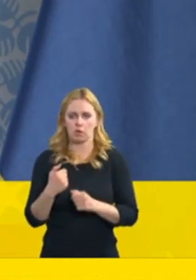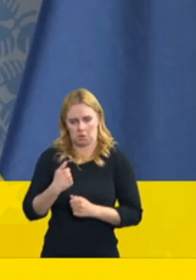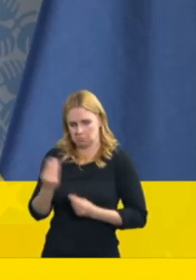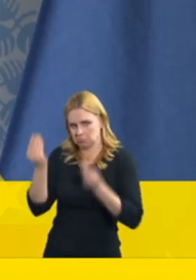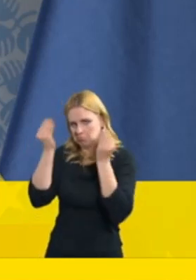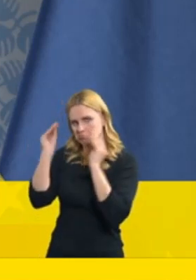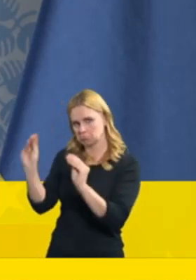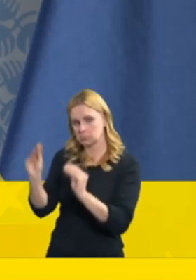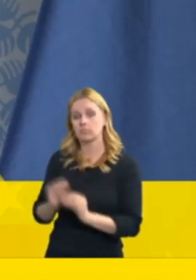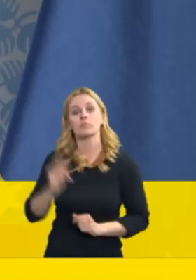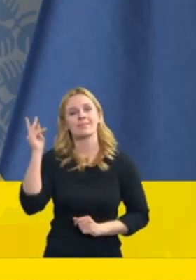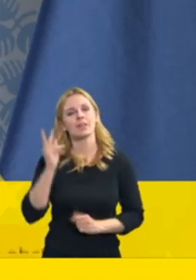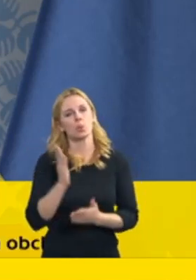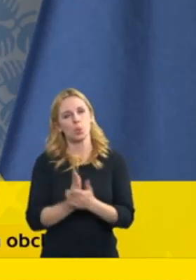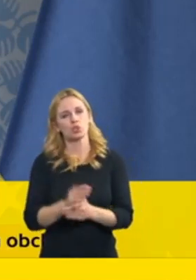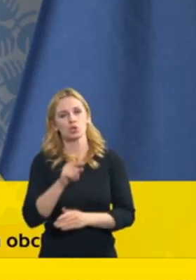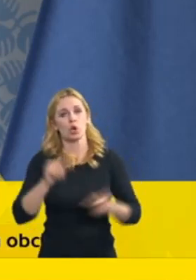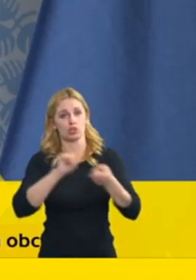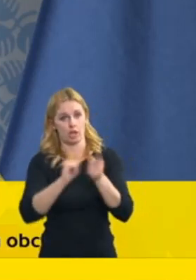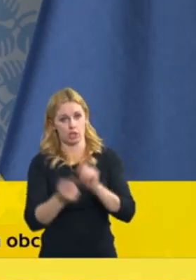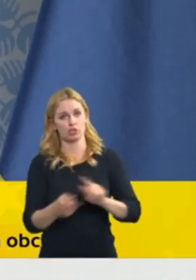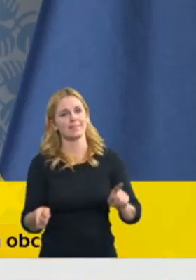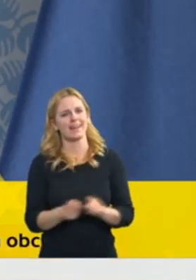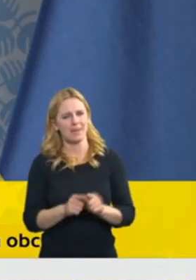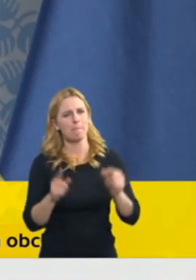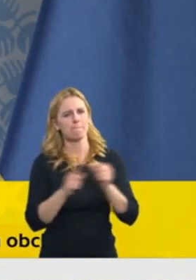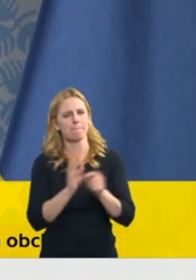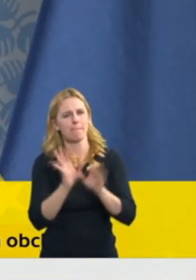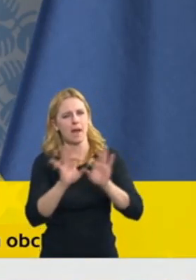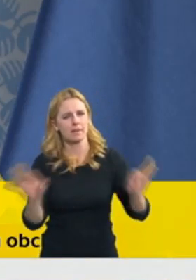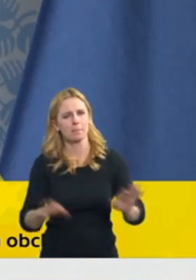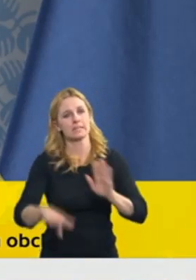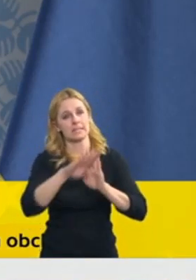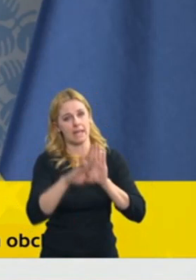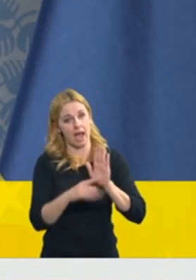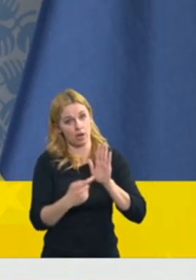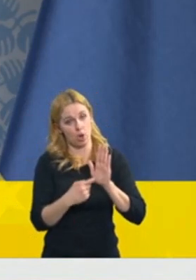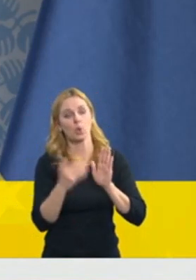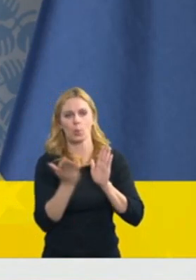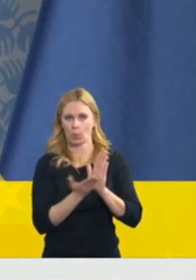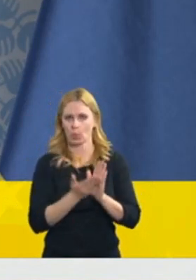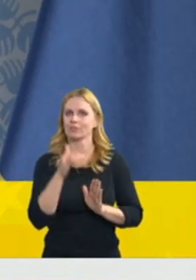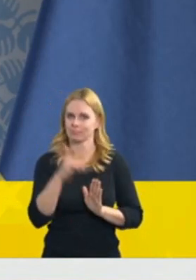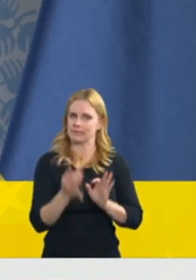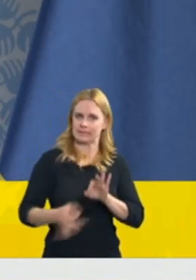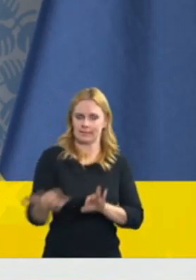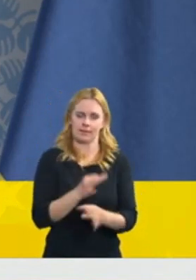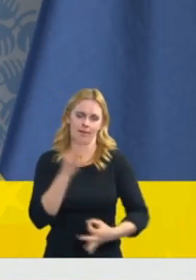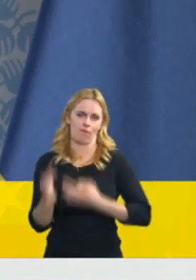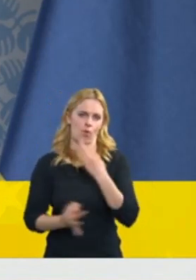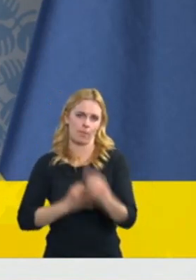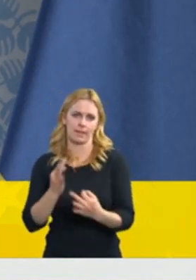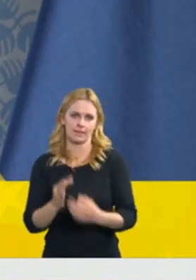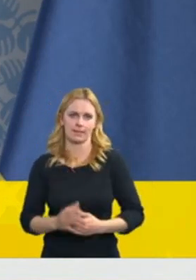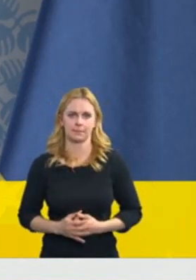toto již řeší i pandemický zákon, který zde byl zmíněn. Ten nález toho ústavního soudu nebo ten